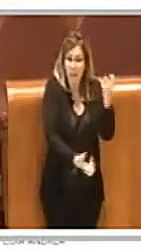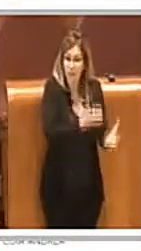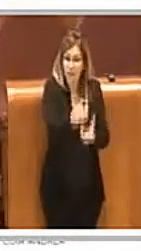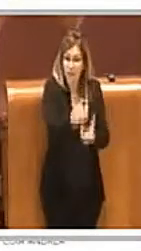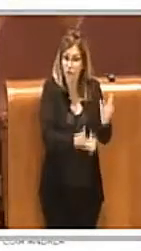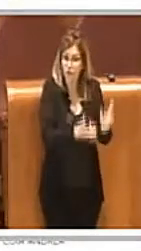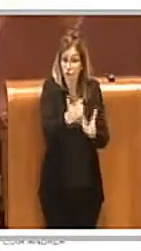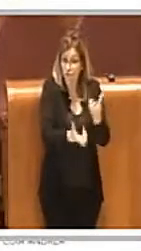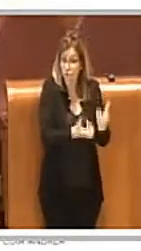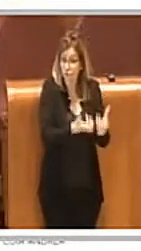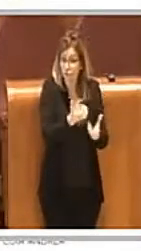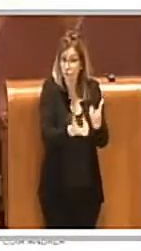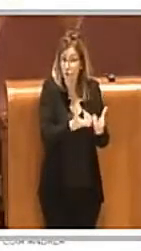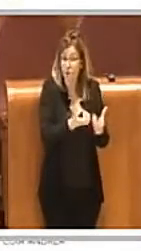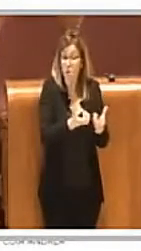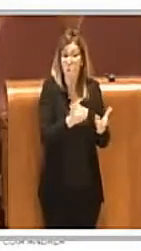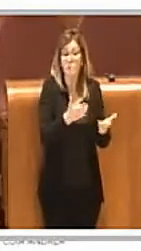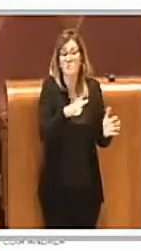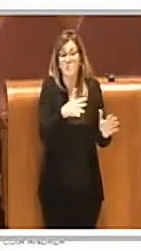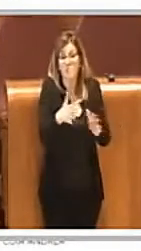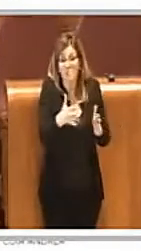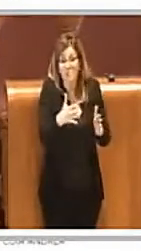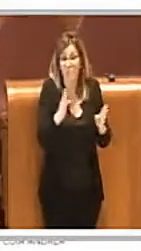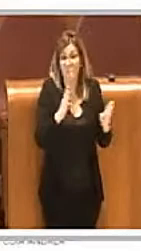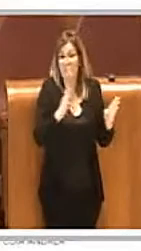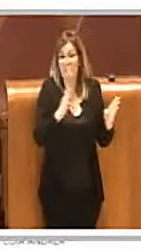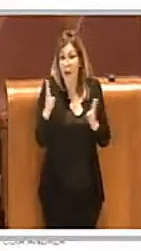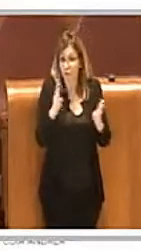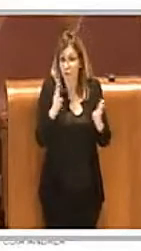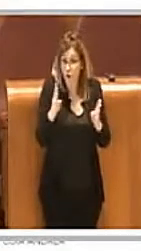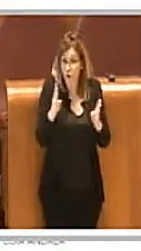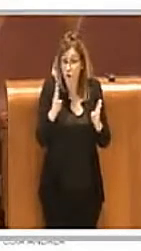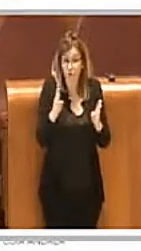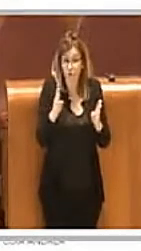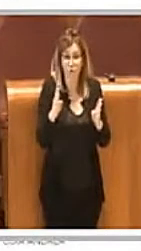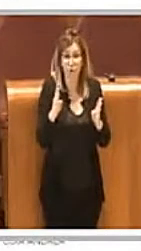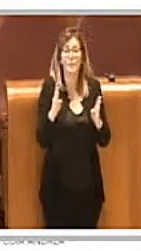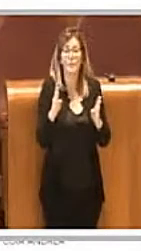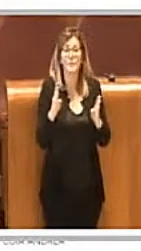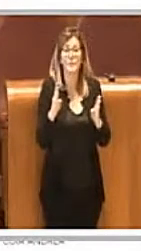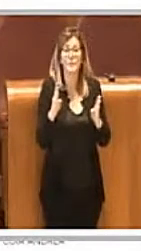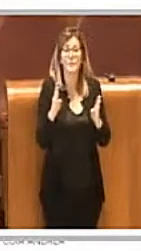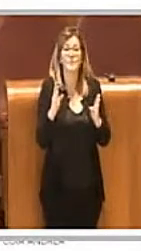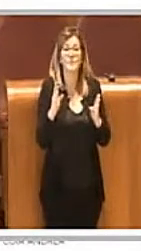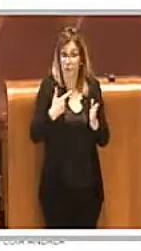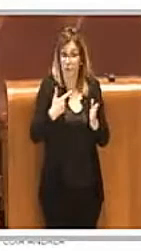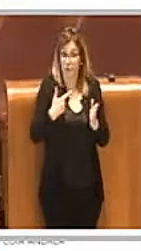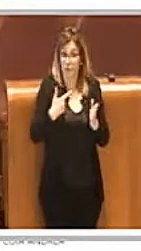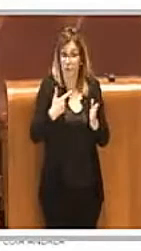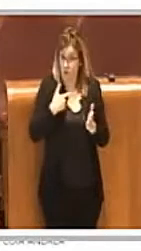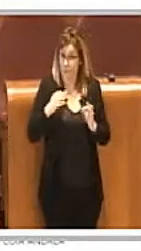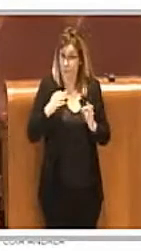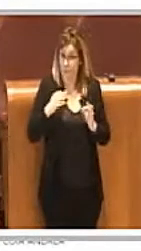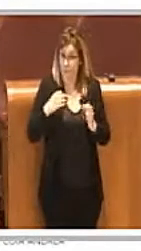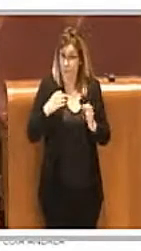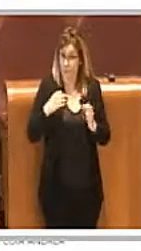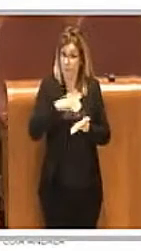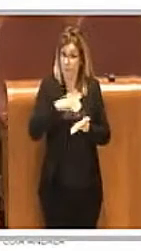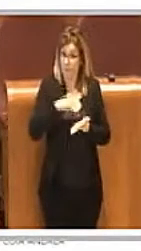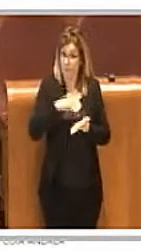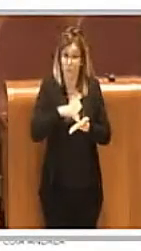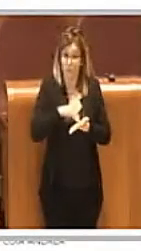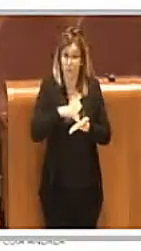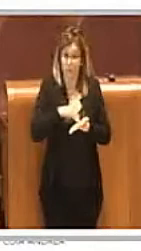probabilmente mafioso. Comunque, in cui io stessa ho fatto